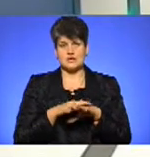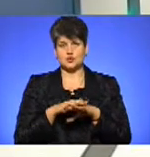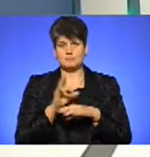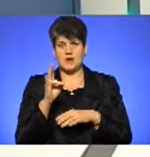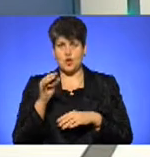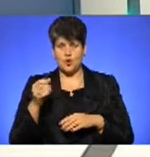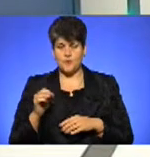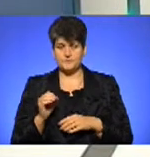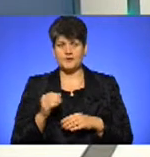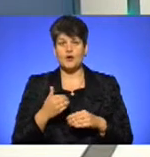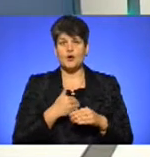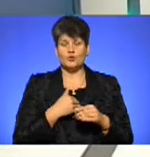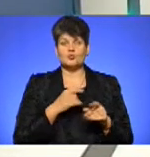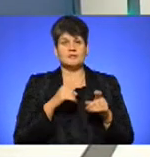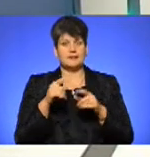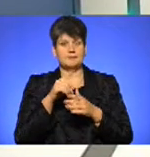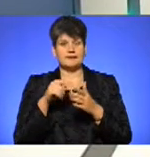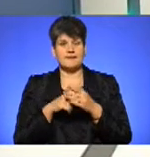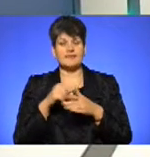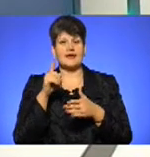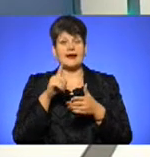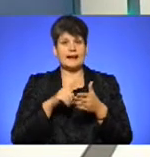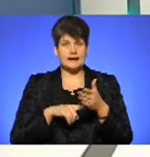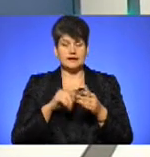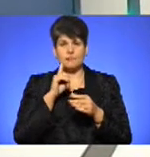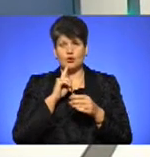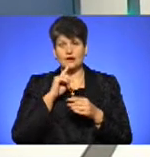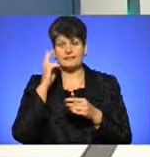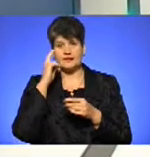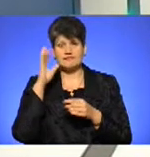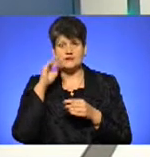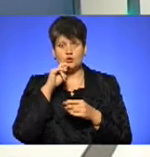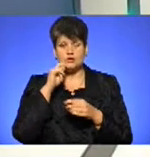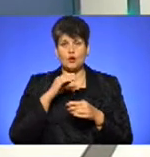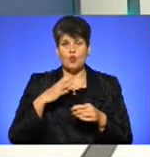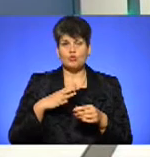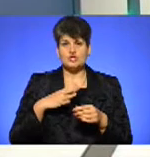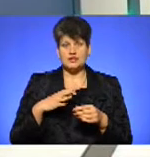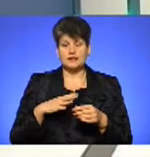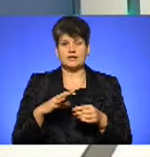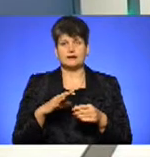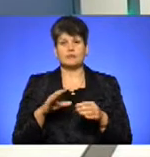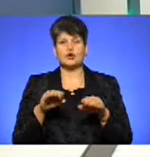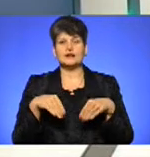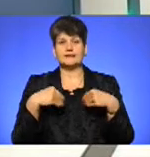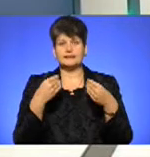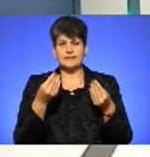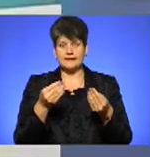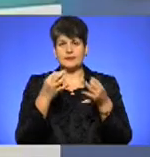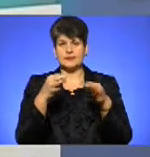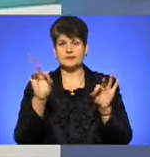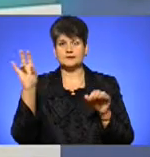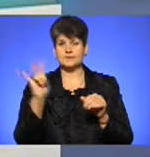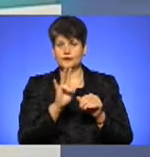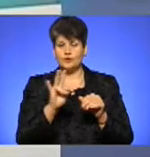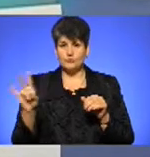Дякуємо. Хочу прийти до питань релігійних. Власне, поки Київ і вся Україна очікує про надання тому, зустріли відомо, що